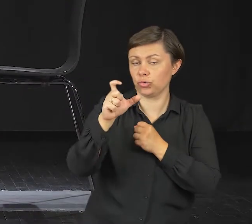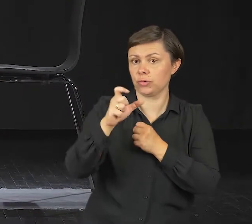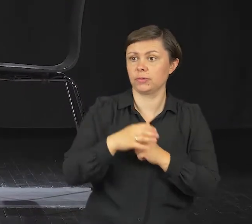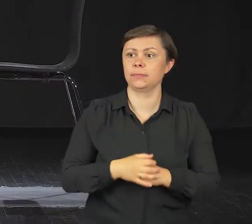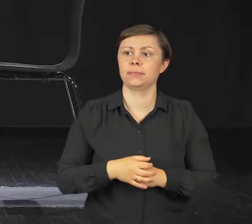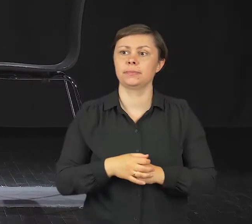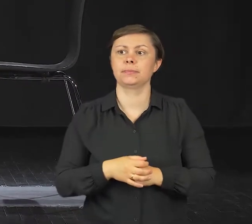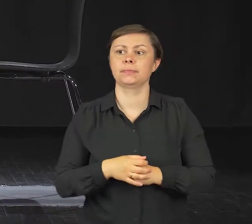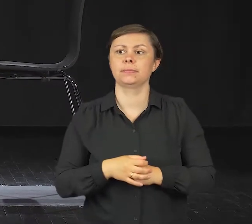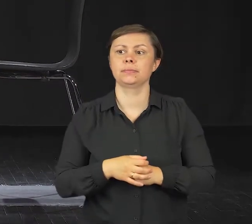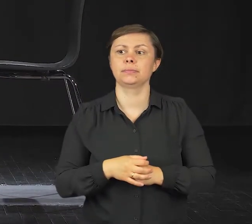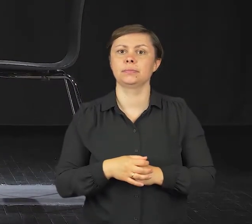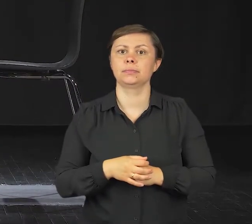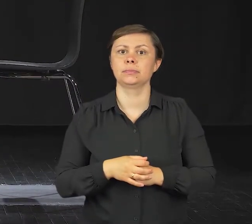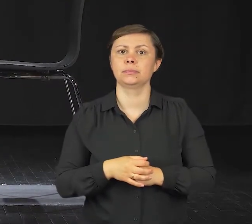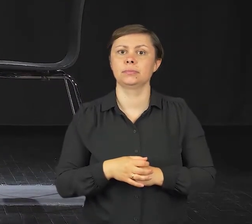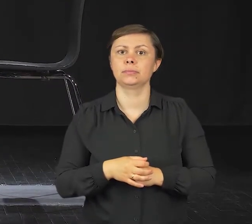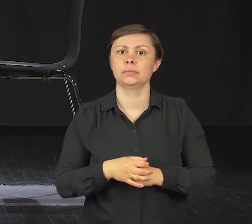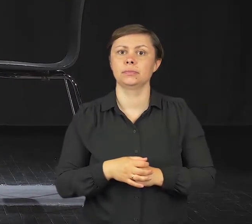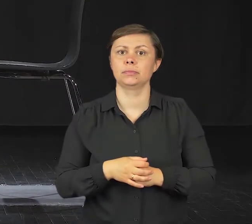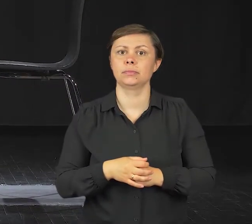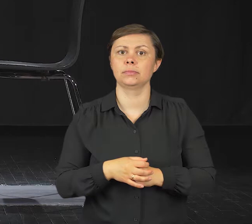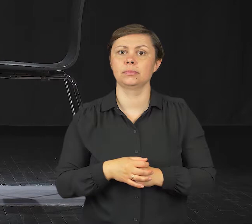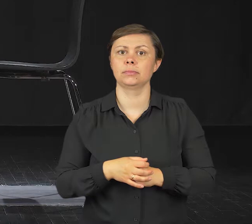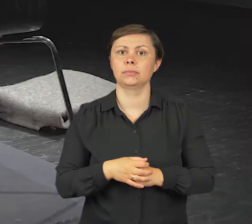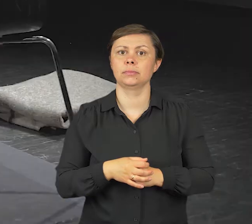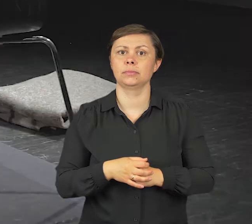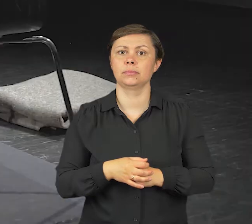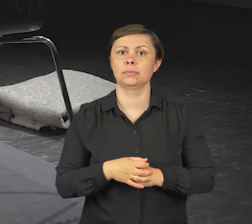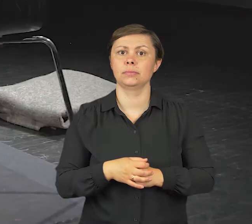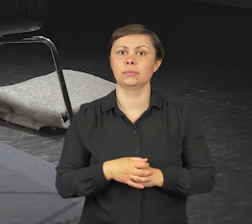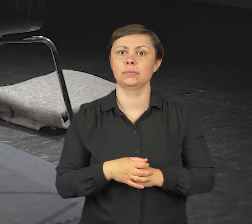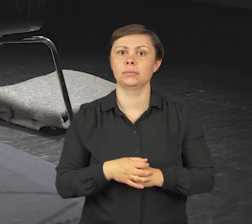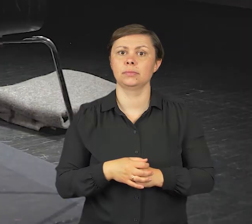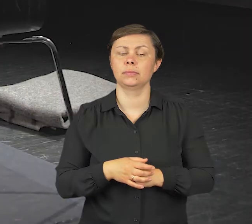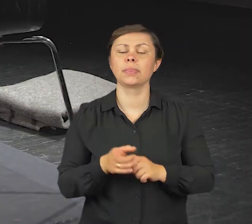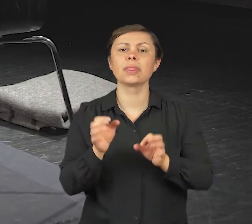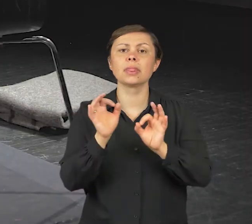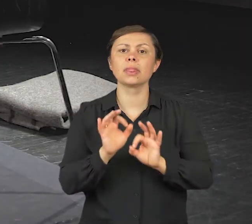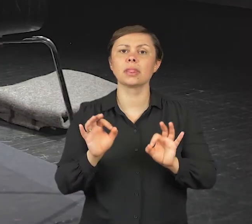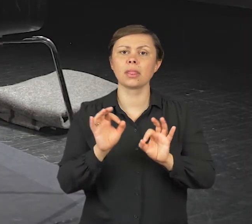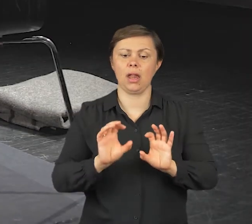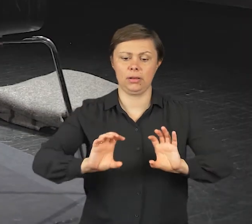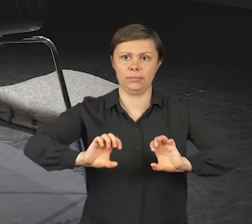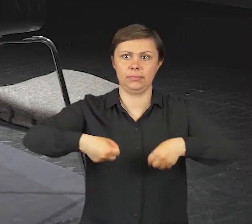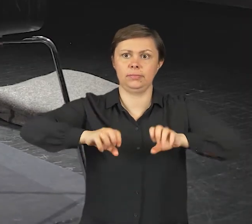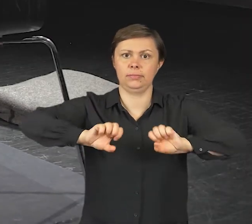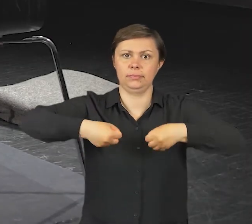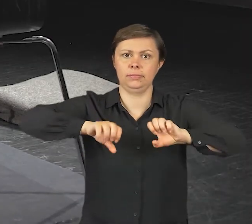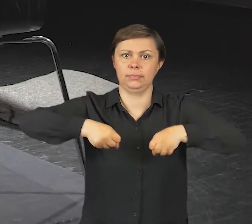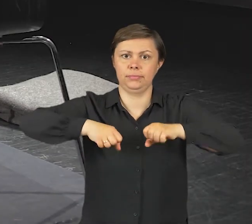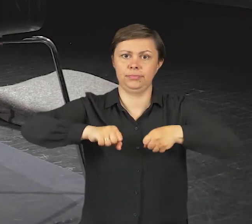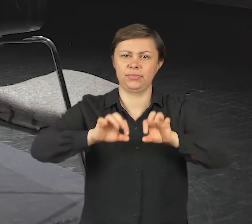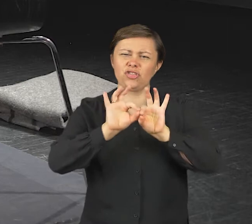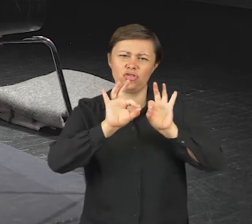i delikatnie zrolujesz z niego